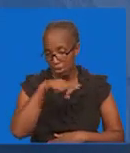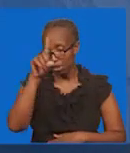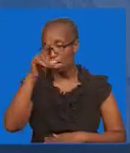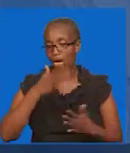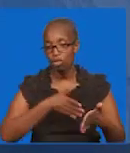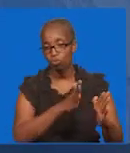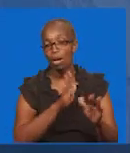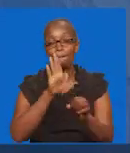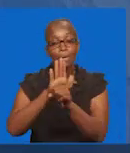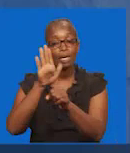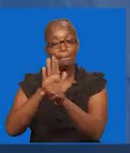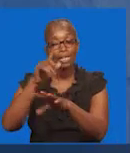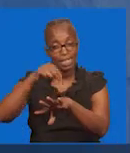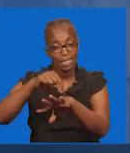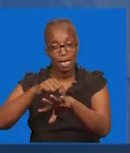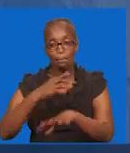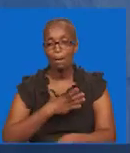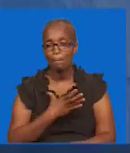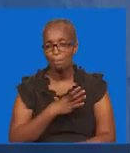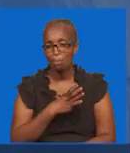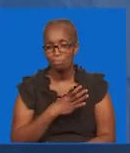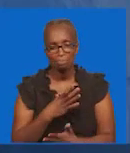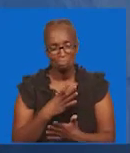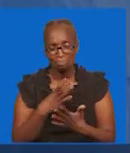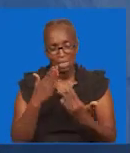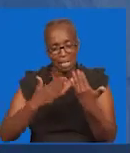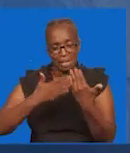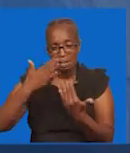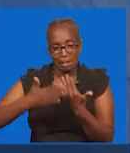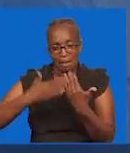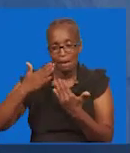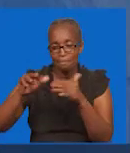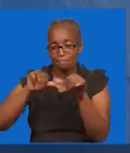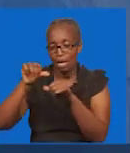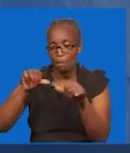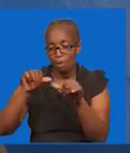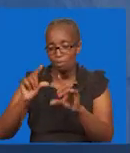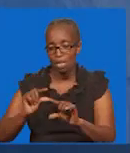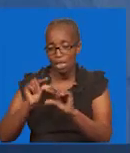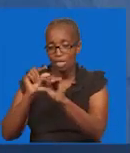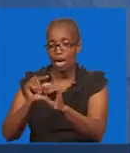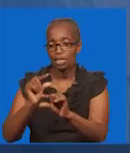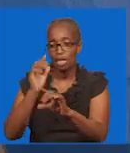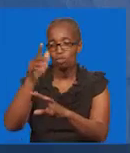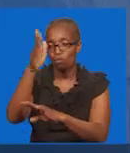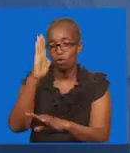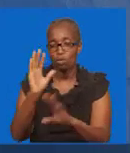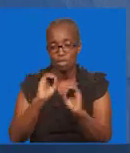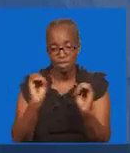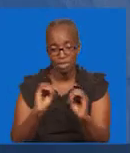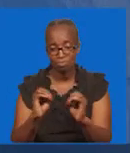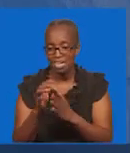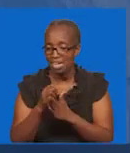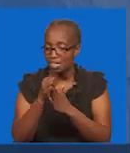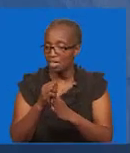But many of time People have been Careless about the divine Guidance of our Lord We have been careless